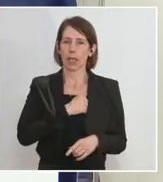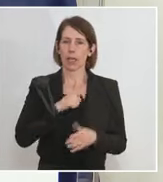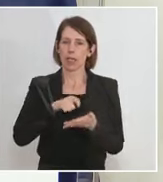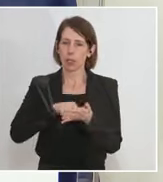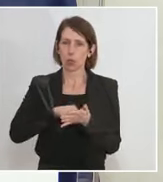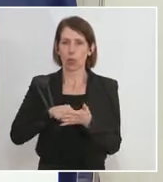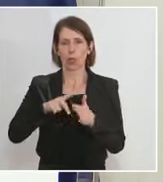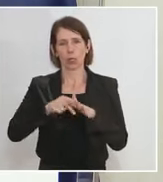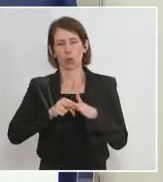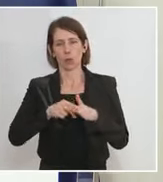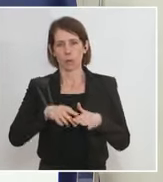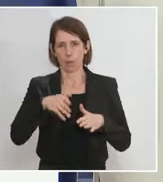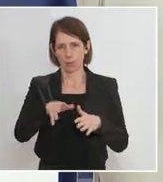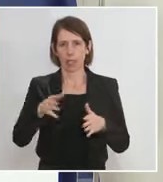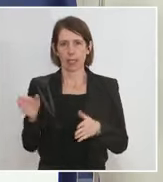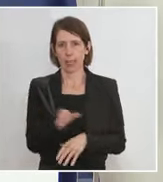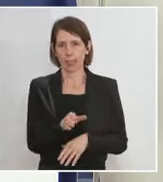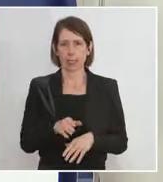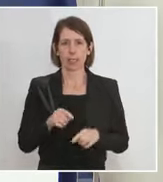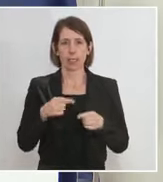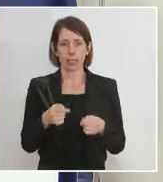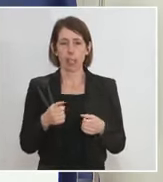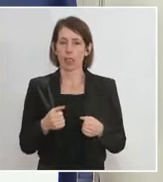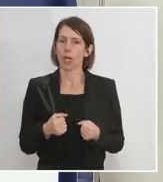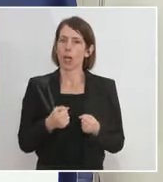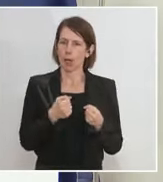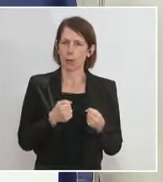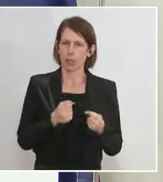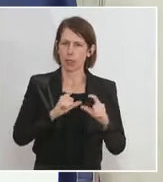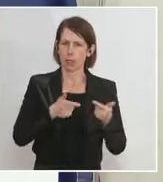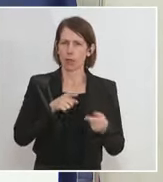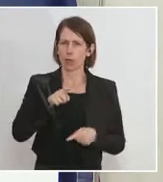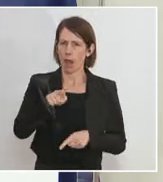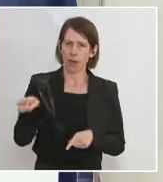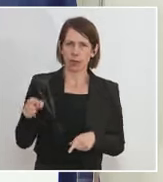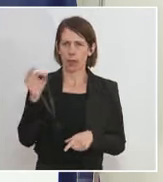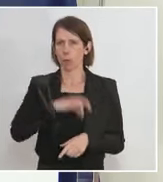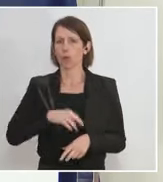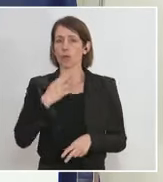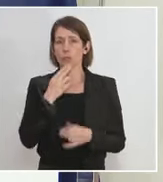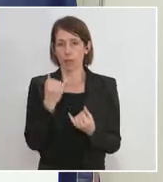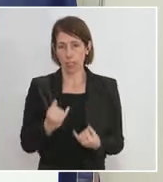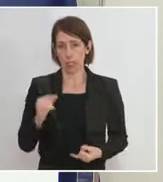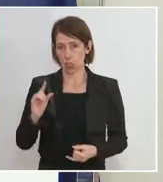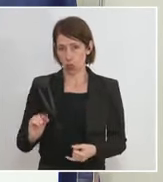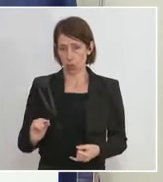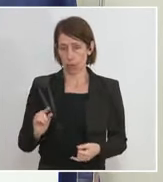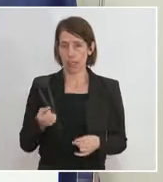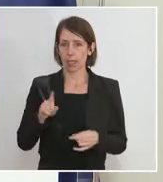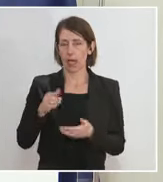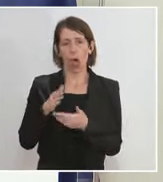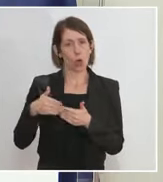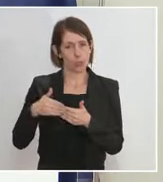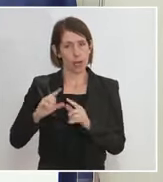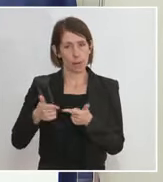Korrekturmechanismus zu finden. Davon würden dann massiv die Länder profitieren, die jetzt zu wenig haben, auch Teile unserer Nachbarländer.